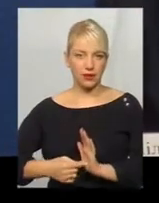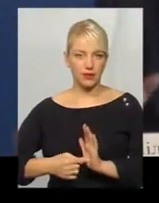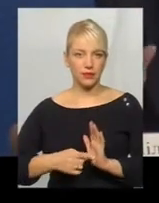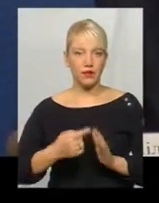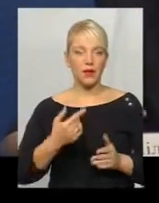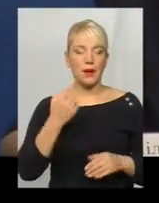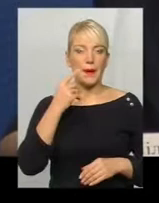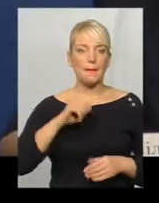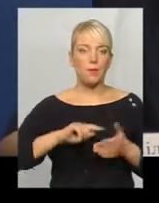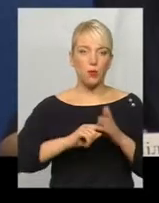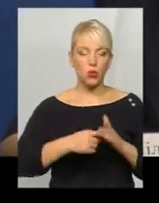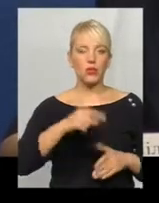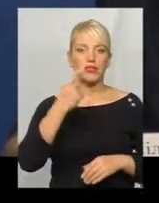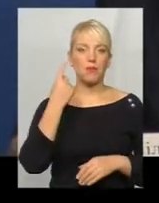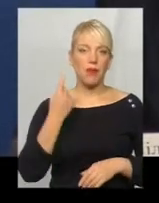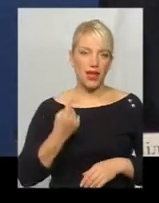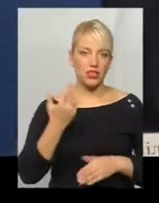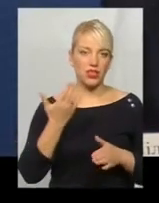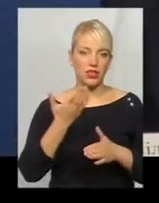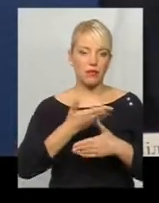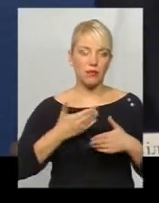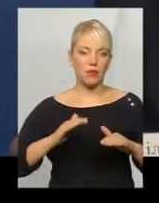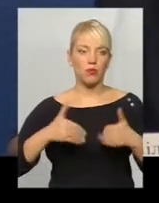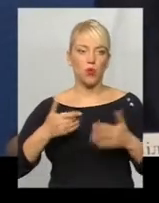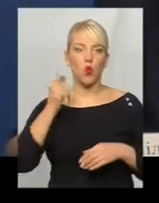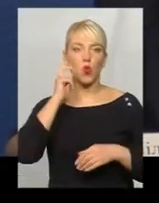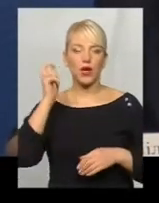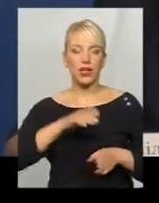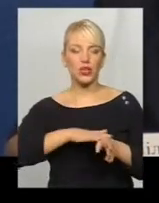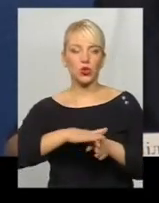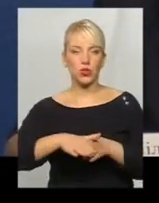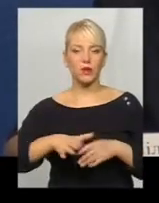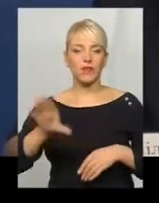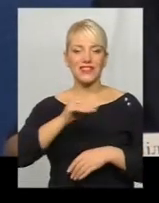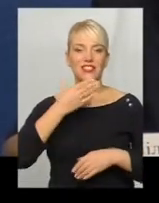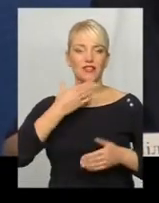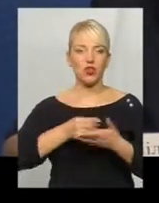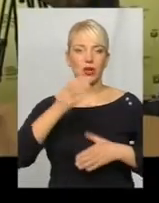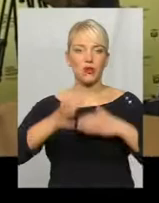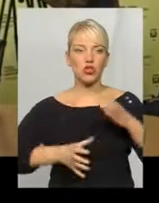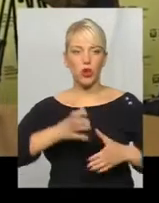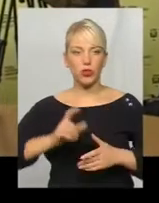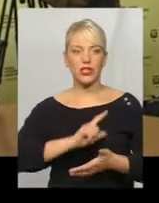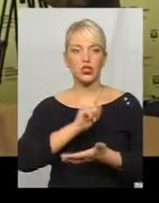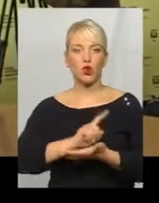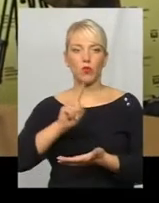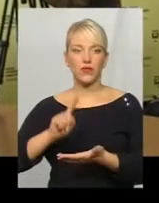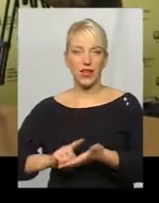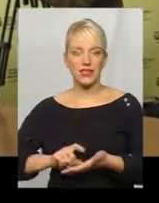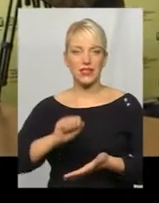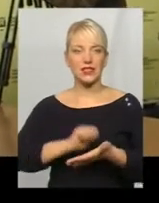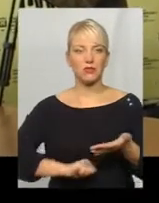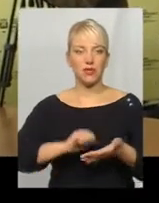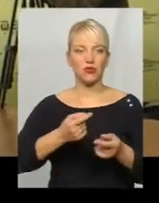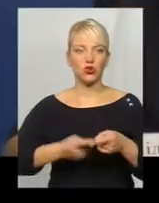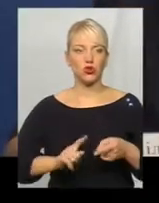Пункт перший, який ми пропонуємо. Україна дотримується всіх своїх міжнародних зобов'язань з приводу